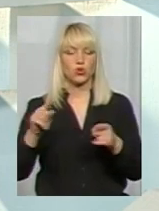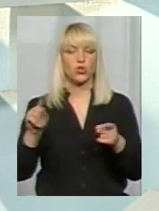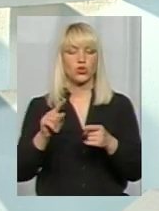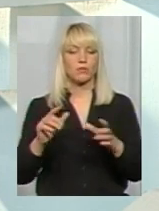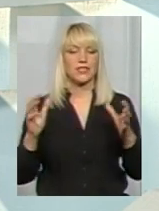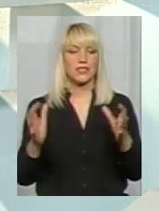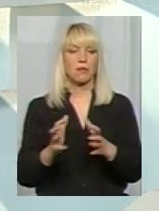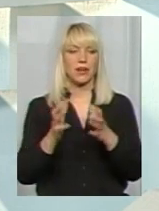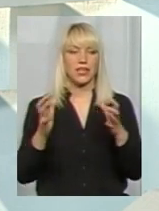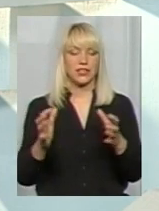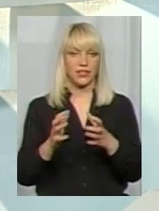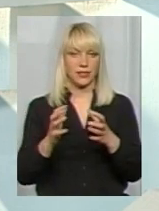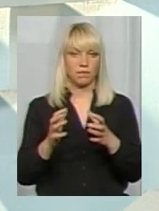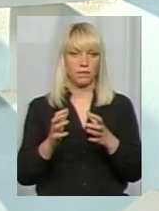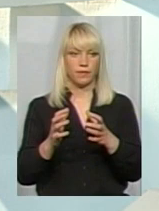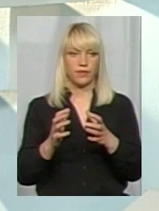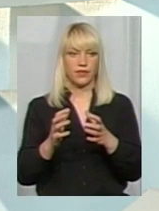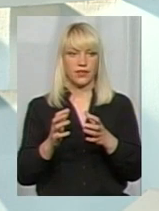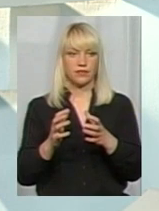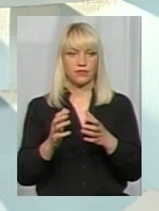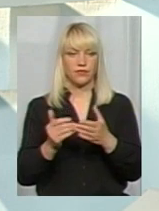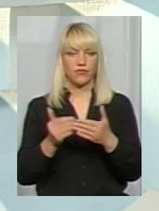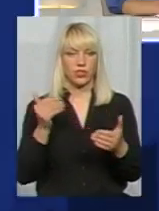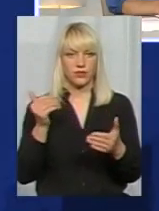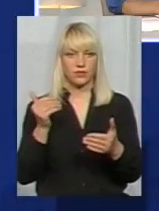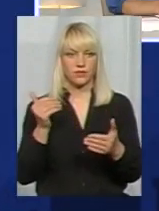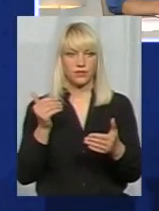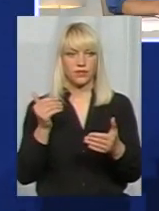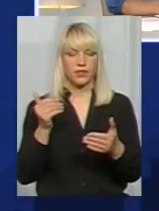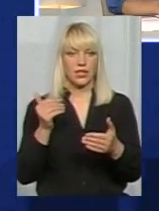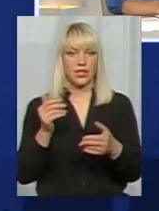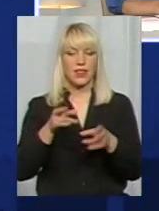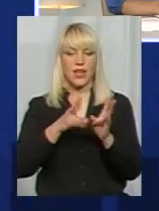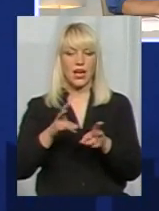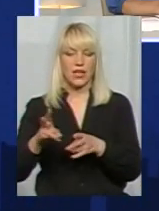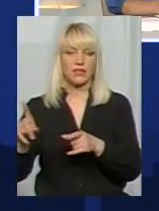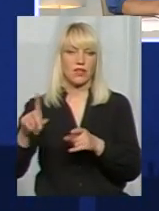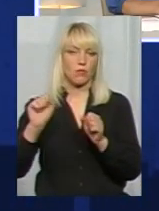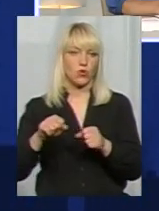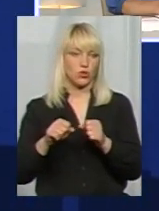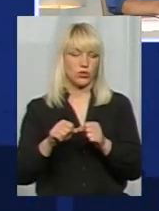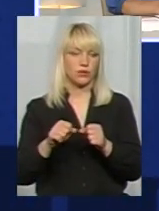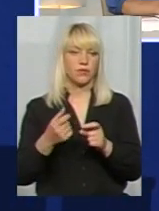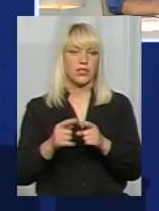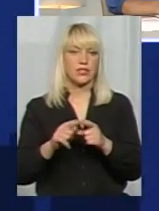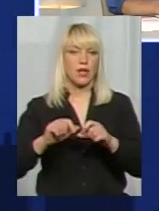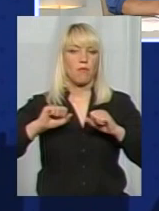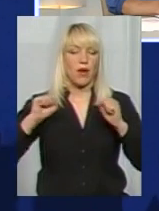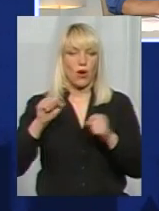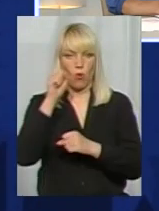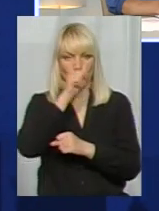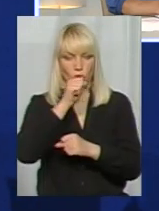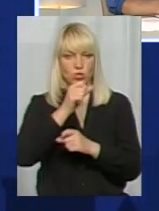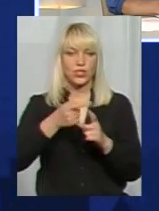їх від, скажімо, таких гаразів, які можуть спонукати на природі. Це і переохолодження, це